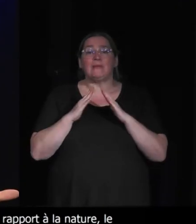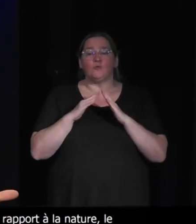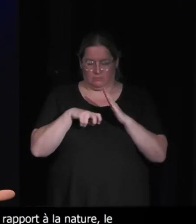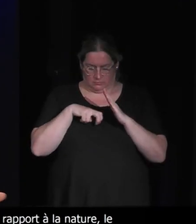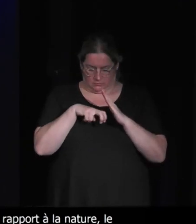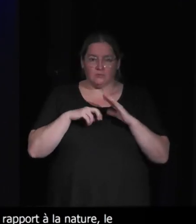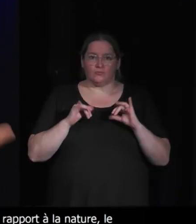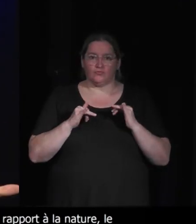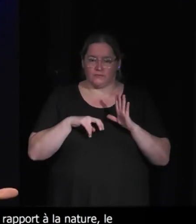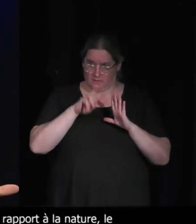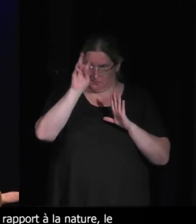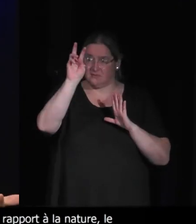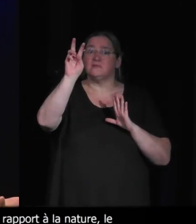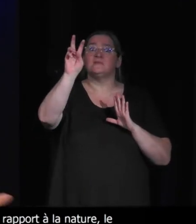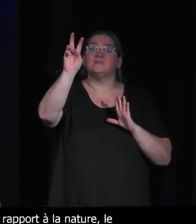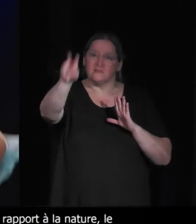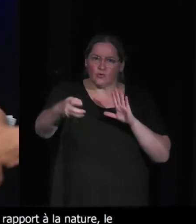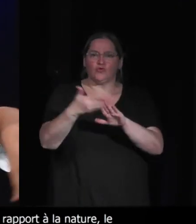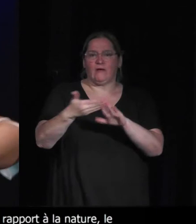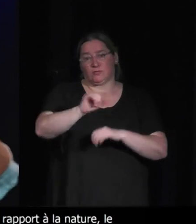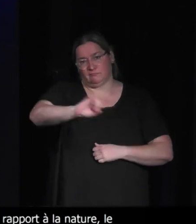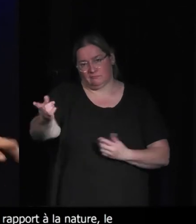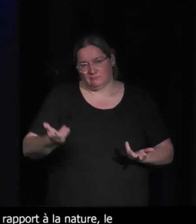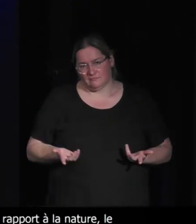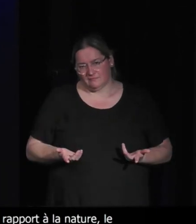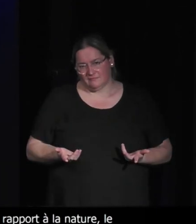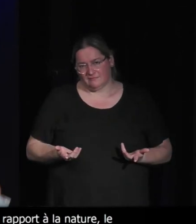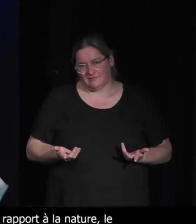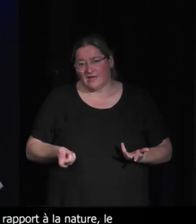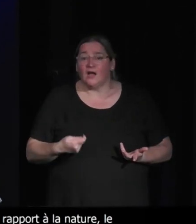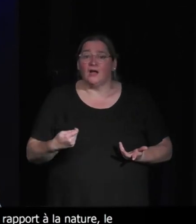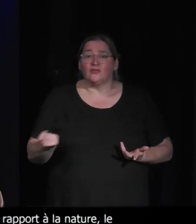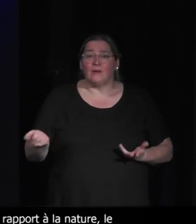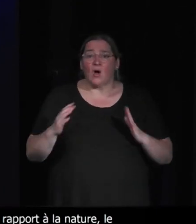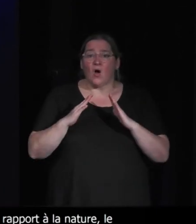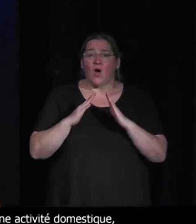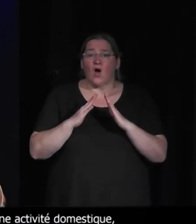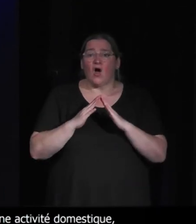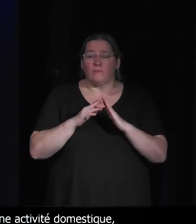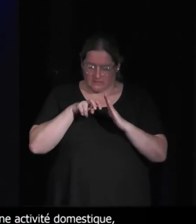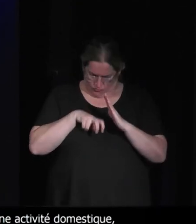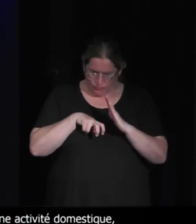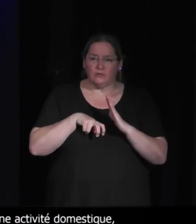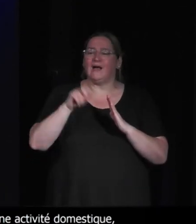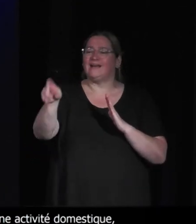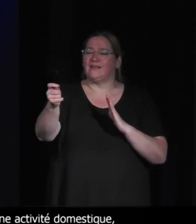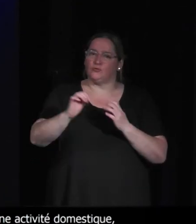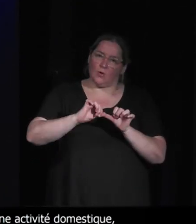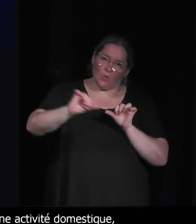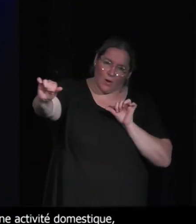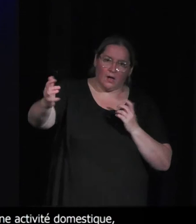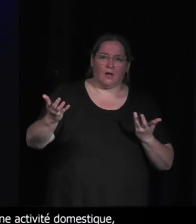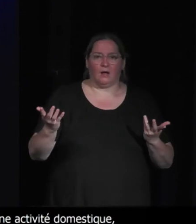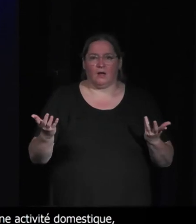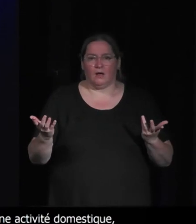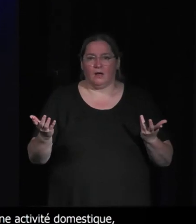standards de la nature qui est la nature comme le sauvage, comme ce qui échappe à l'espace du domaine. Donc là, c'est